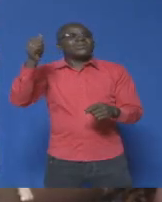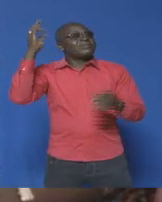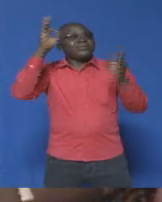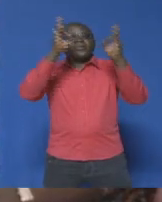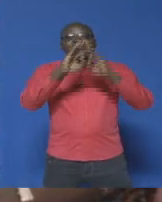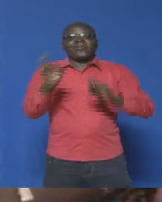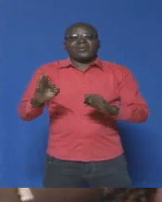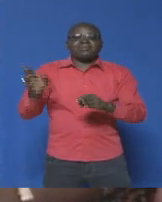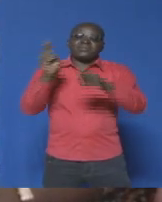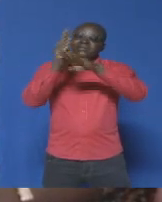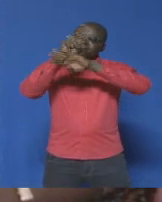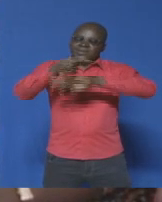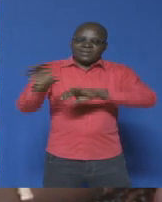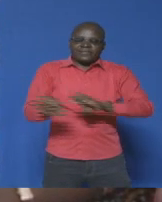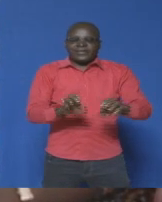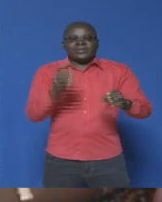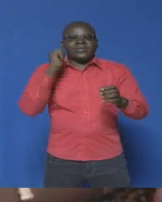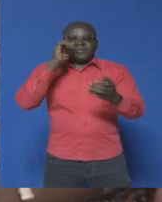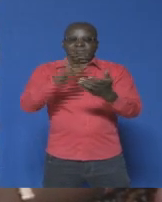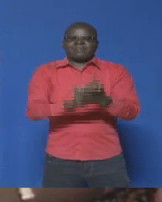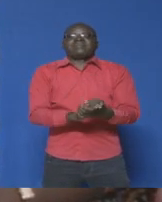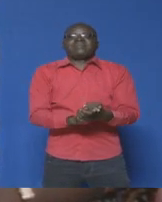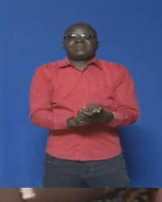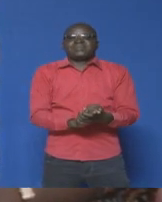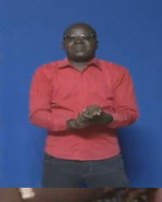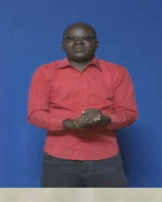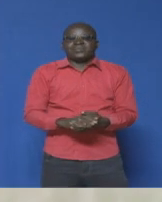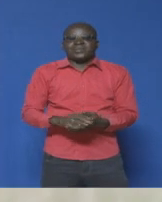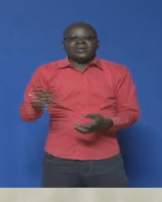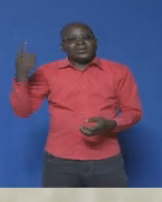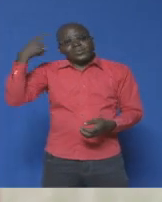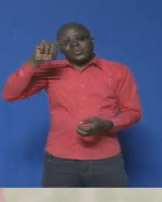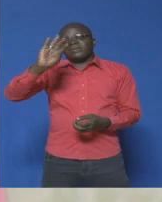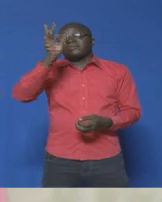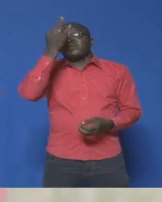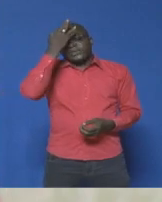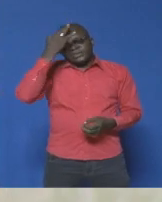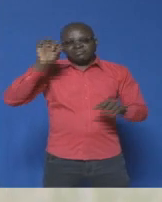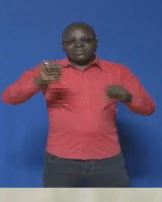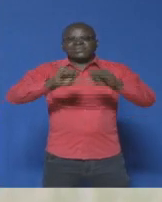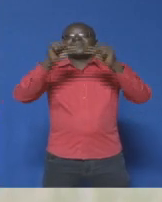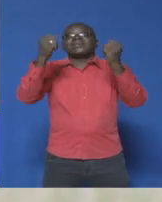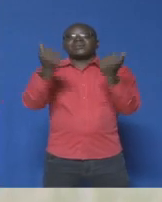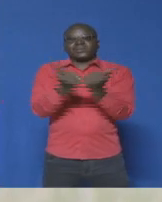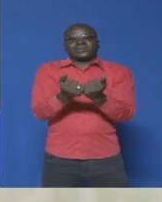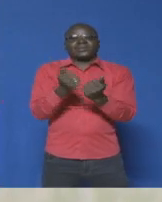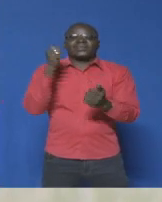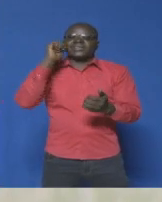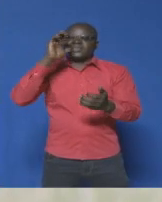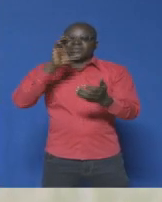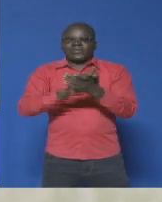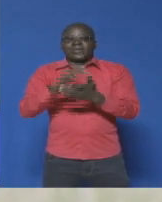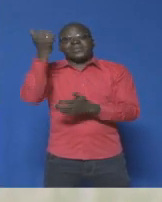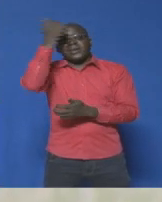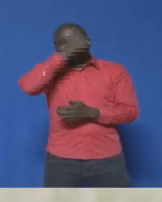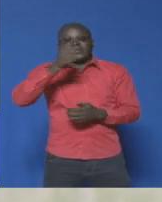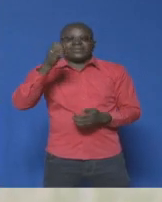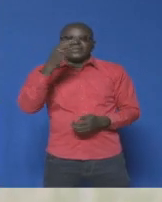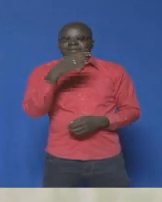aux femmes. Le congrès de la Fédération des associations des sages-femmes d'Afrique francophone